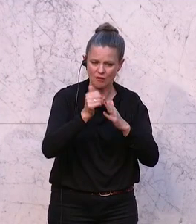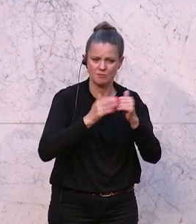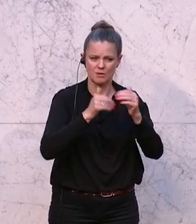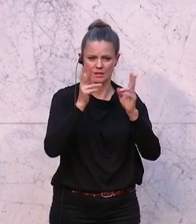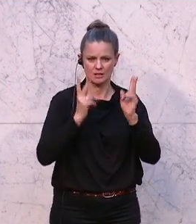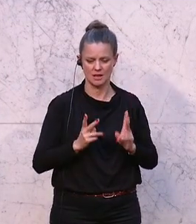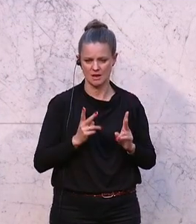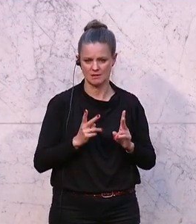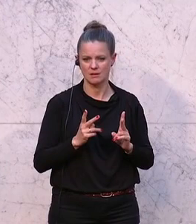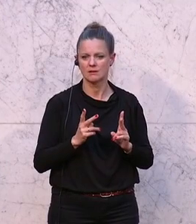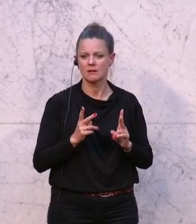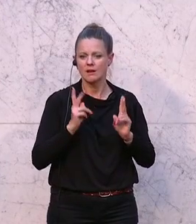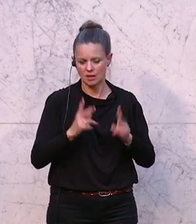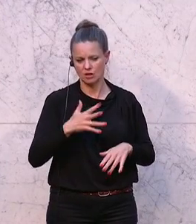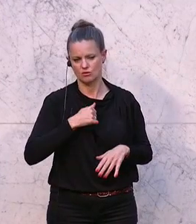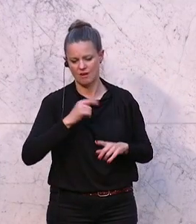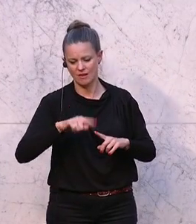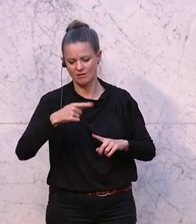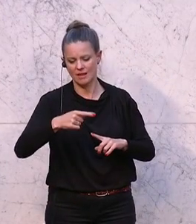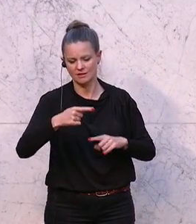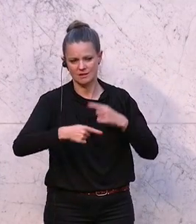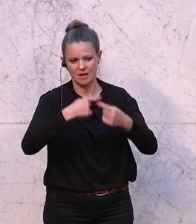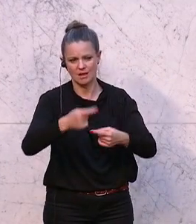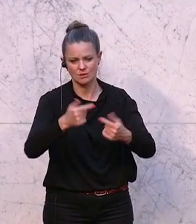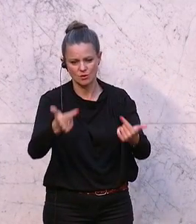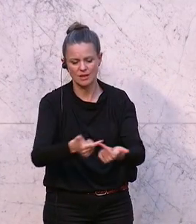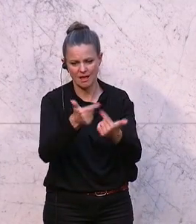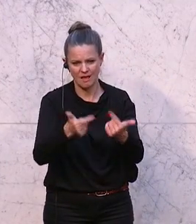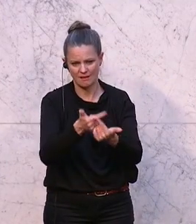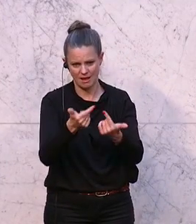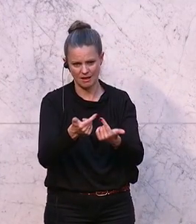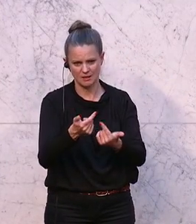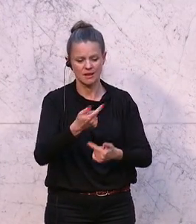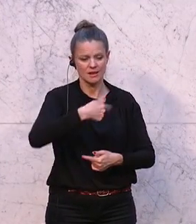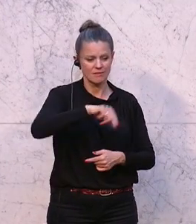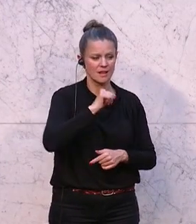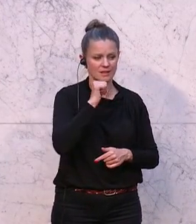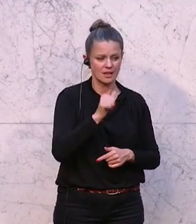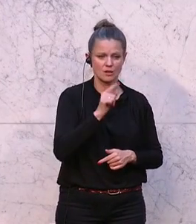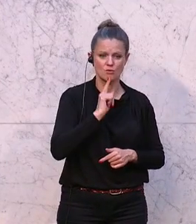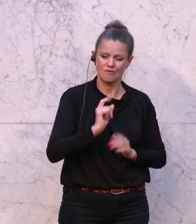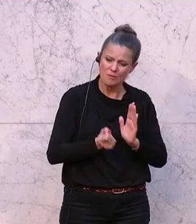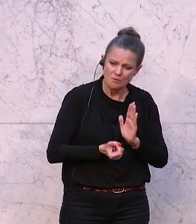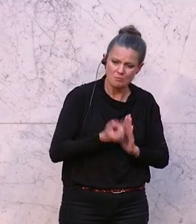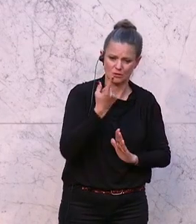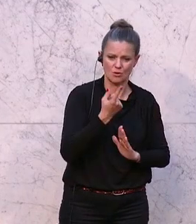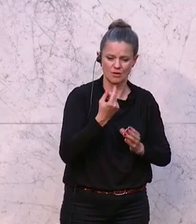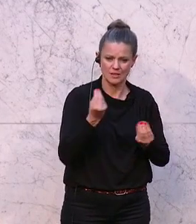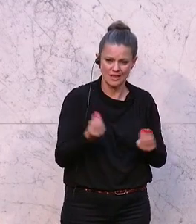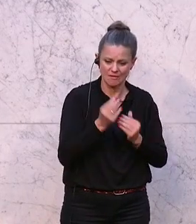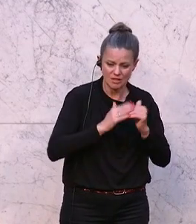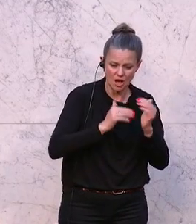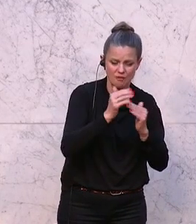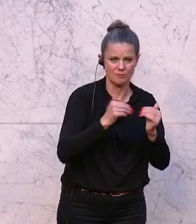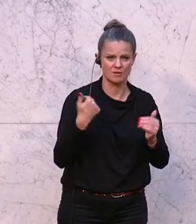gelingen, auch den nächsten Generationen weiß zu machen, dass wir hier nicht nur etwas Einzigartiges geschaffen haben,